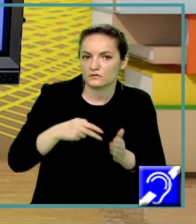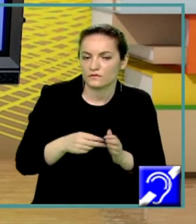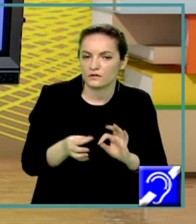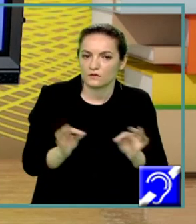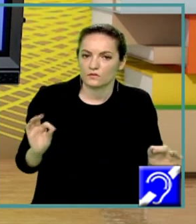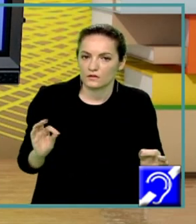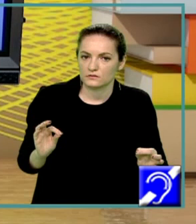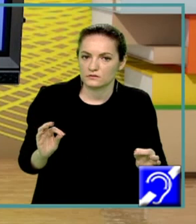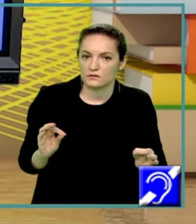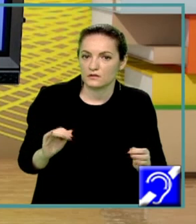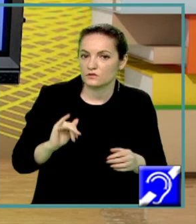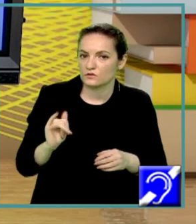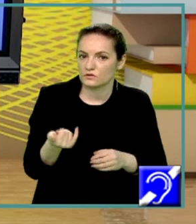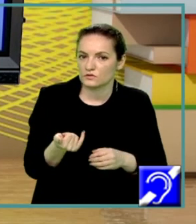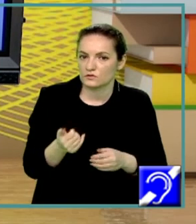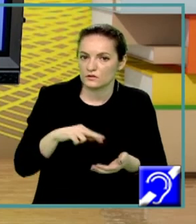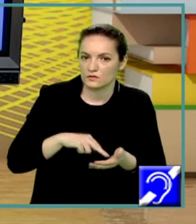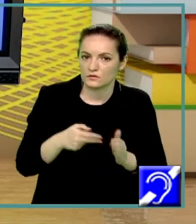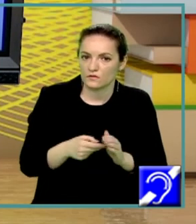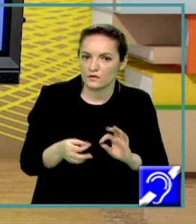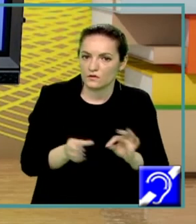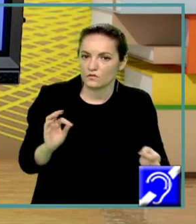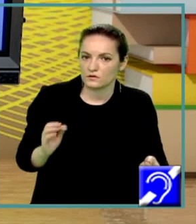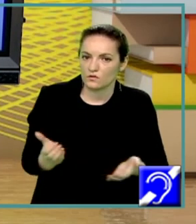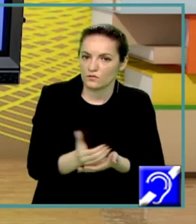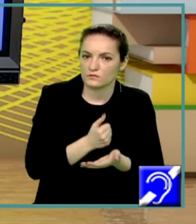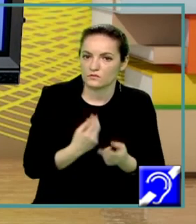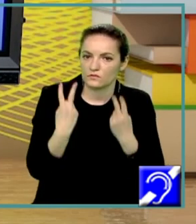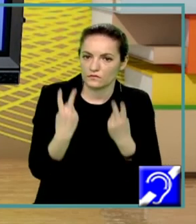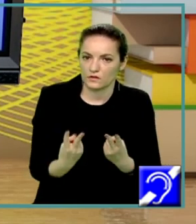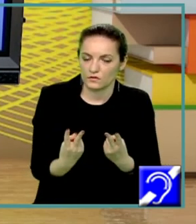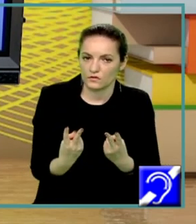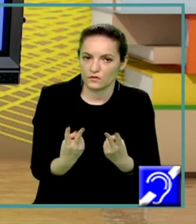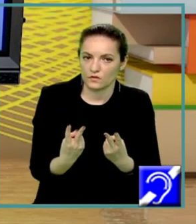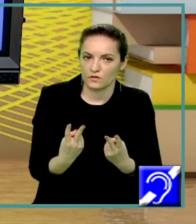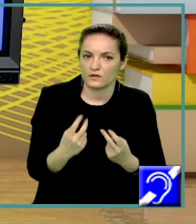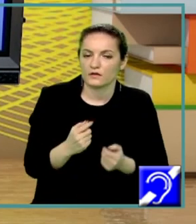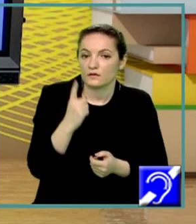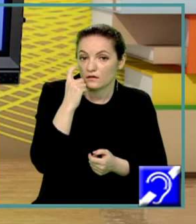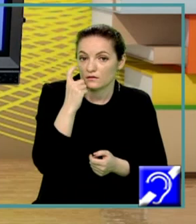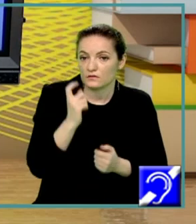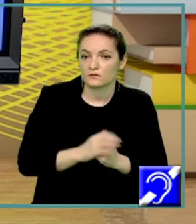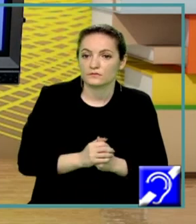rezolvarea ecuației cu obținerea unor valori pe care le validăm ca soluții prin probă.